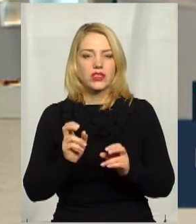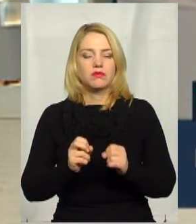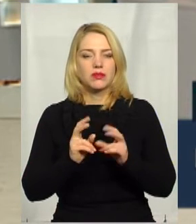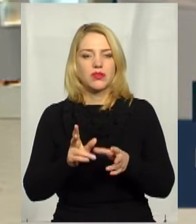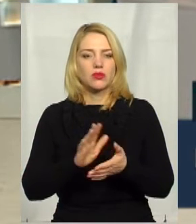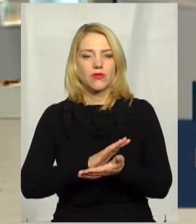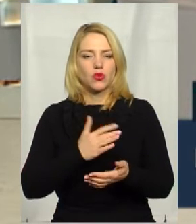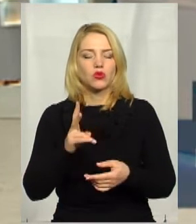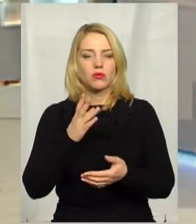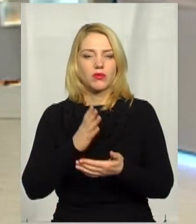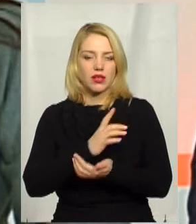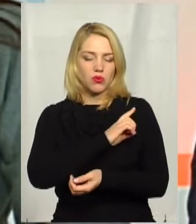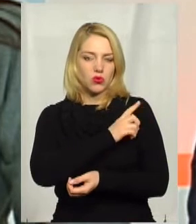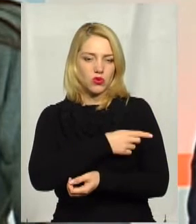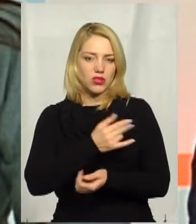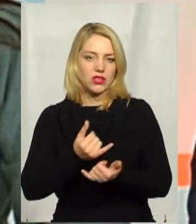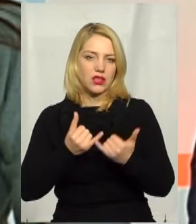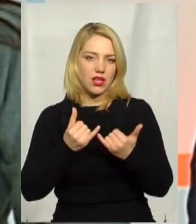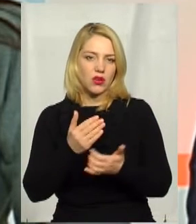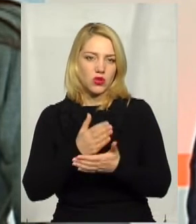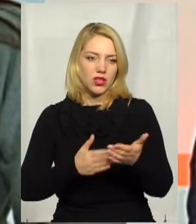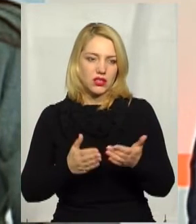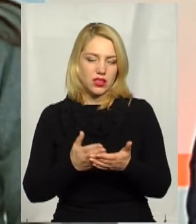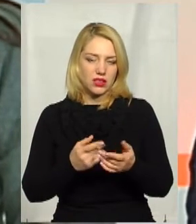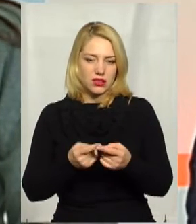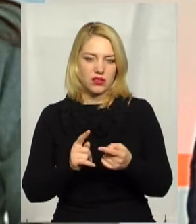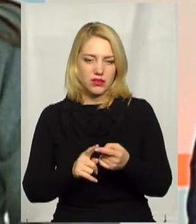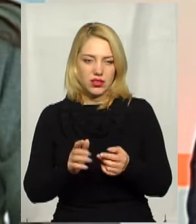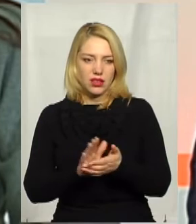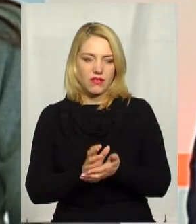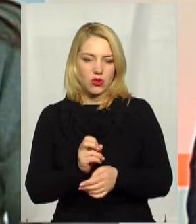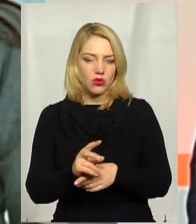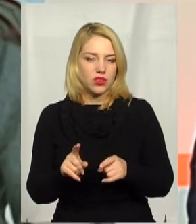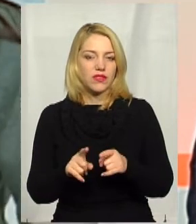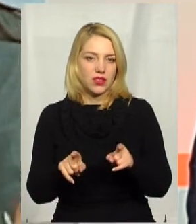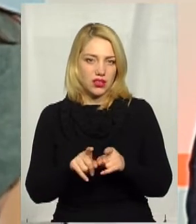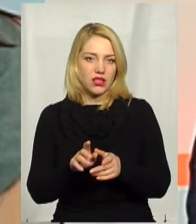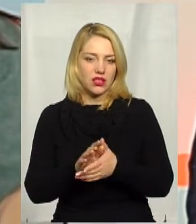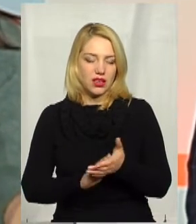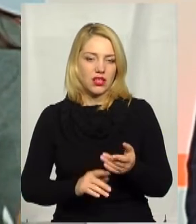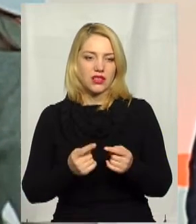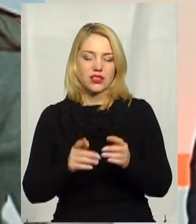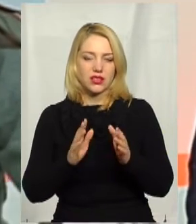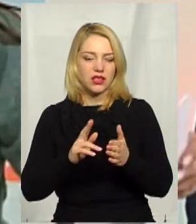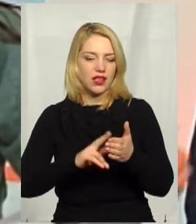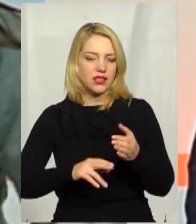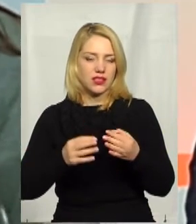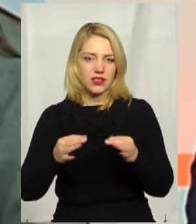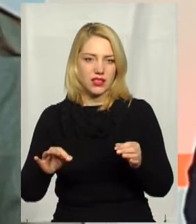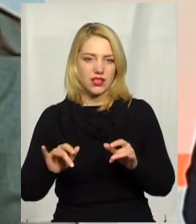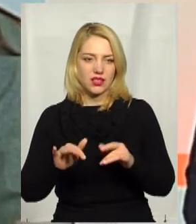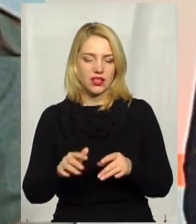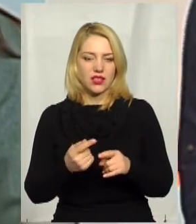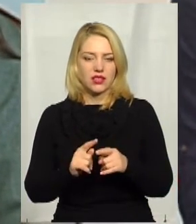певні потужності для утилізації цих відходів і так далі. Тобто це тільки ліцензійна діяльність, це підносить до